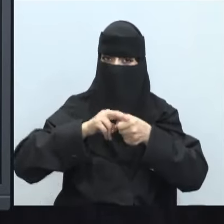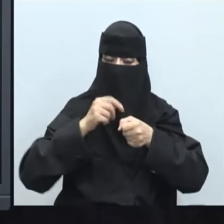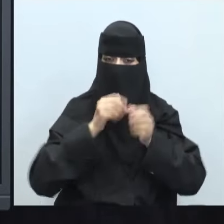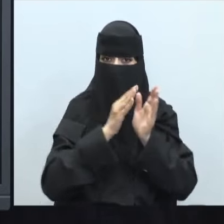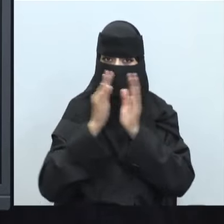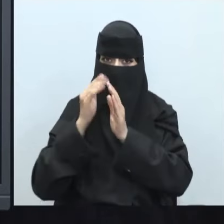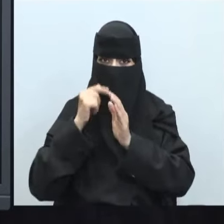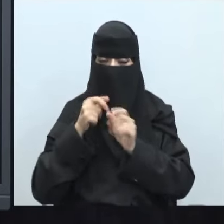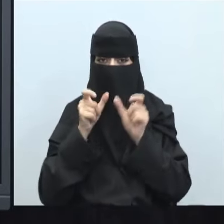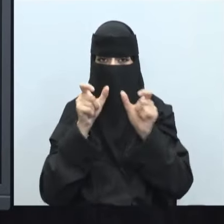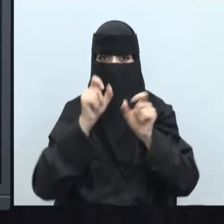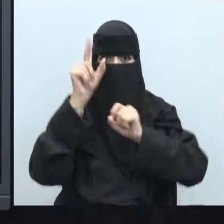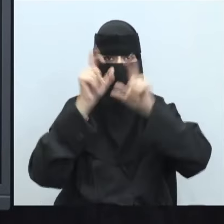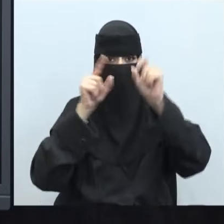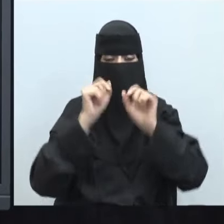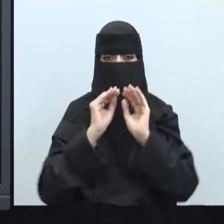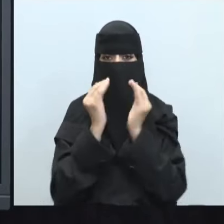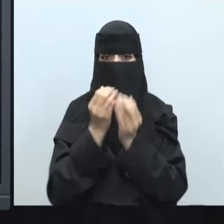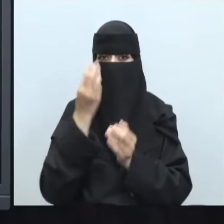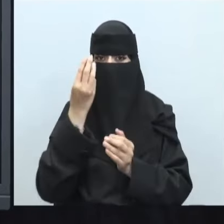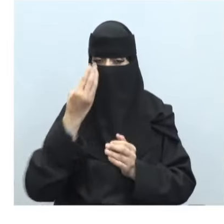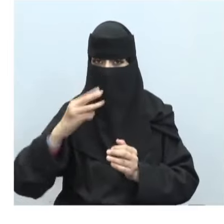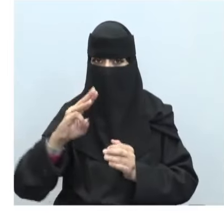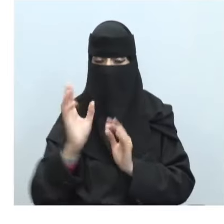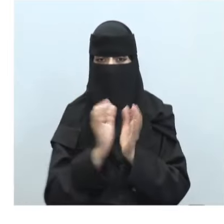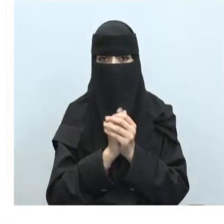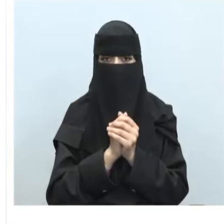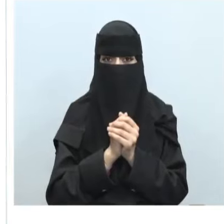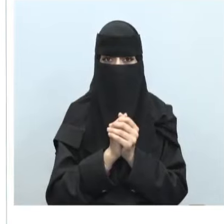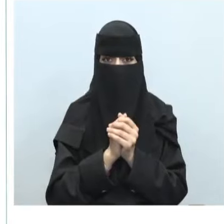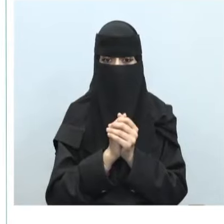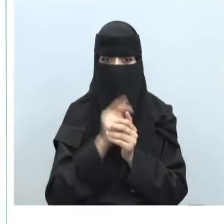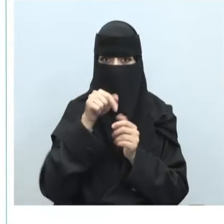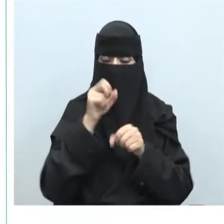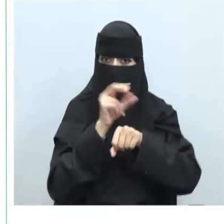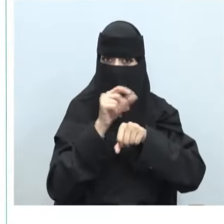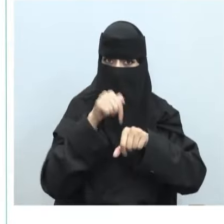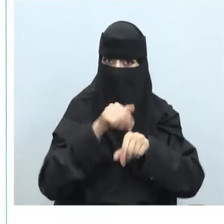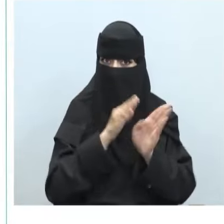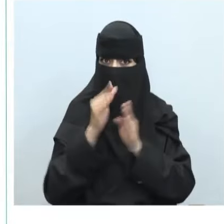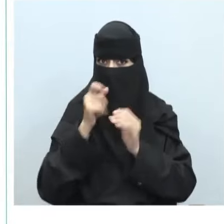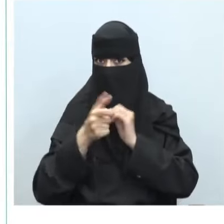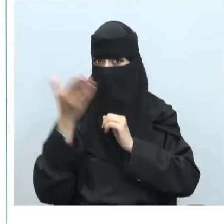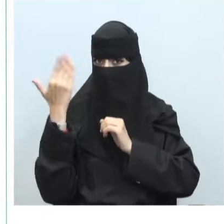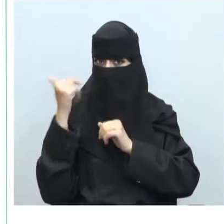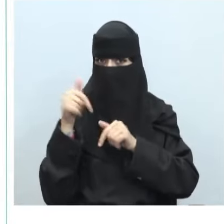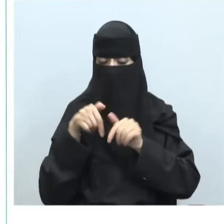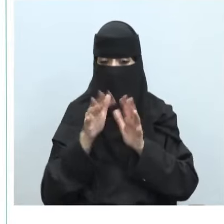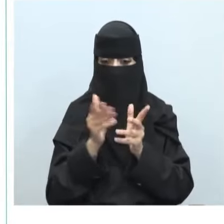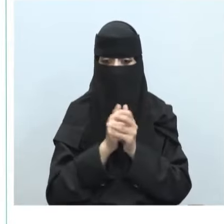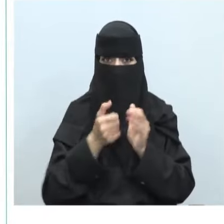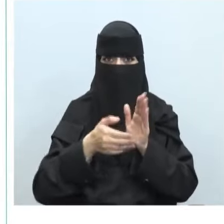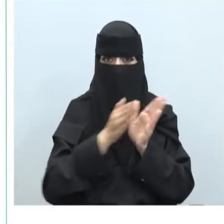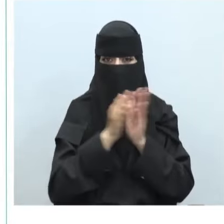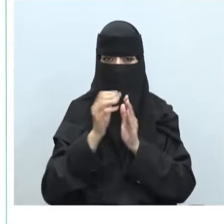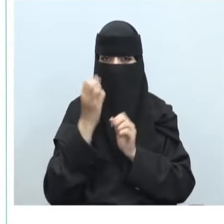مقرر الأمن السبراني للصف الثالث الثانوي تعلمنا في الدرس السابق على